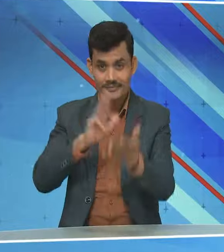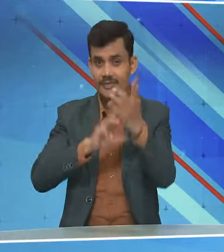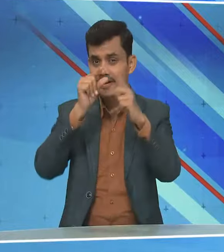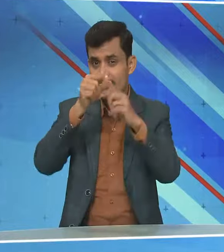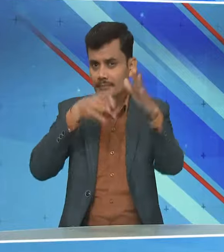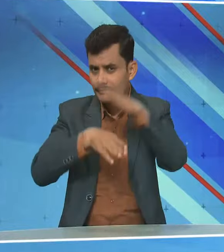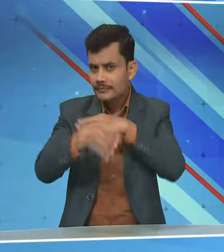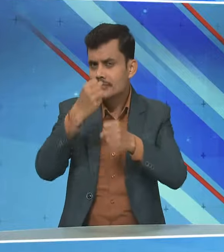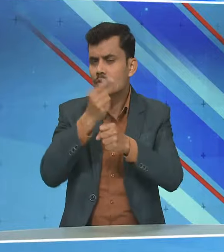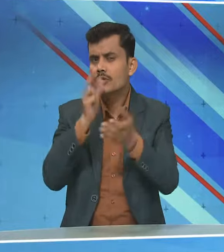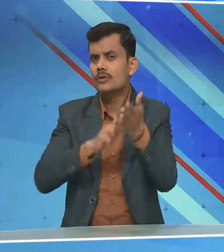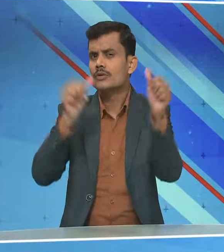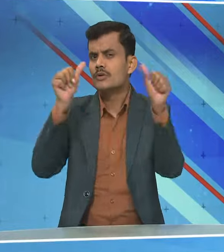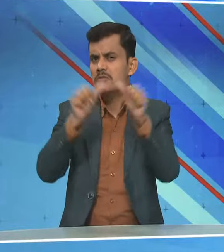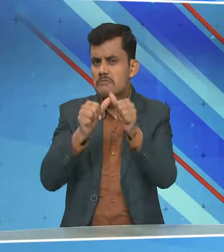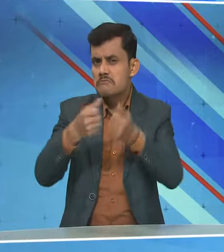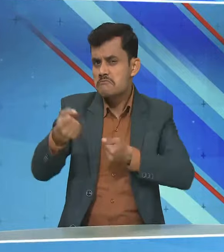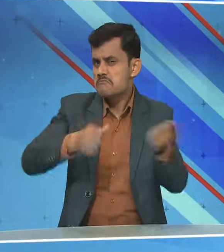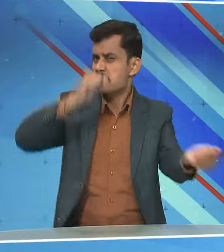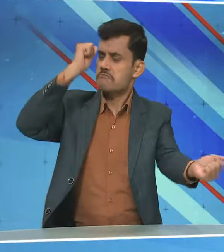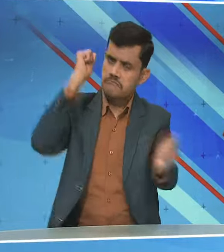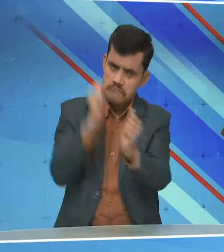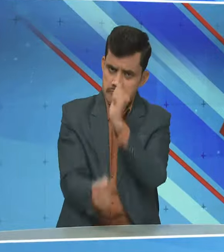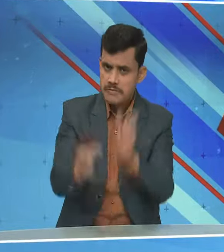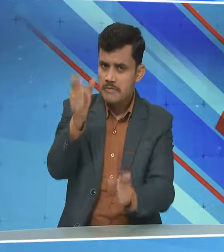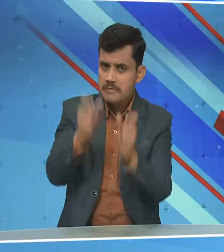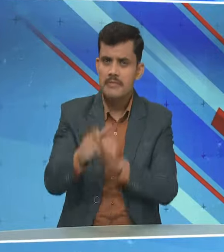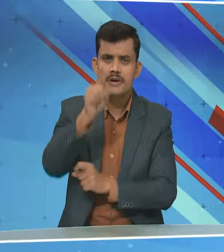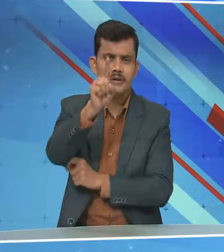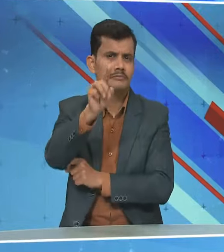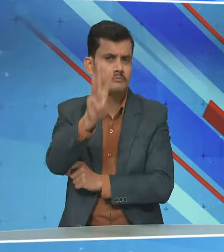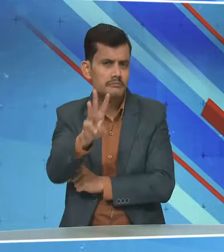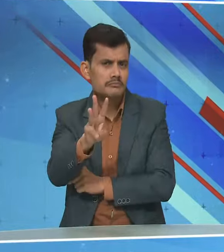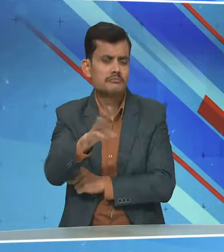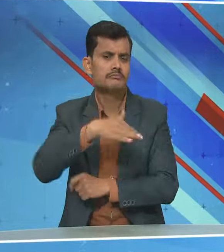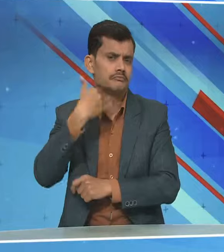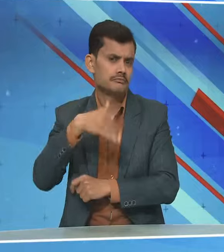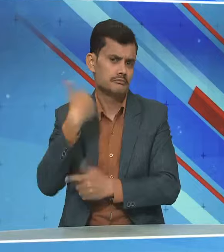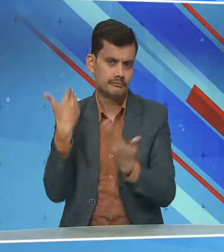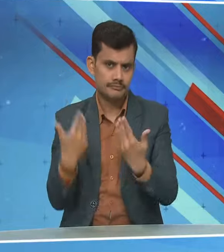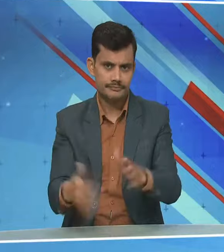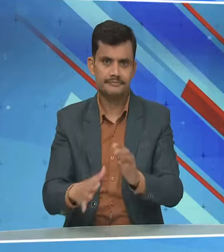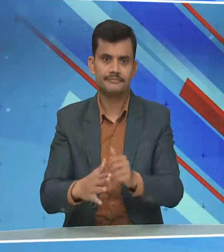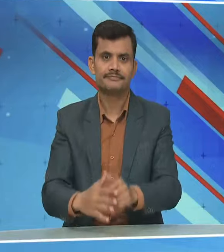मुख्यमंत्री